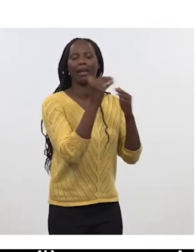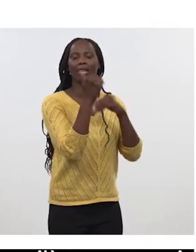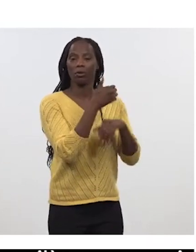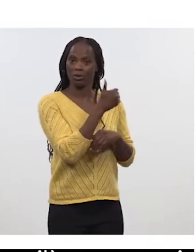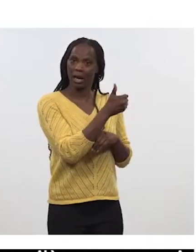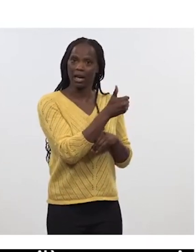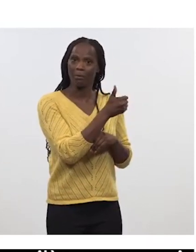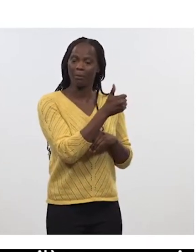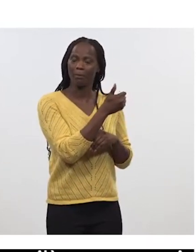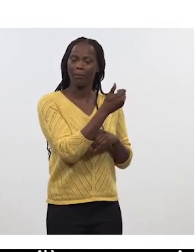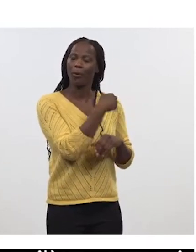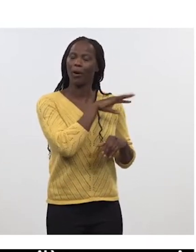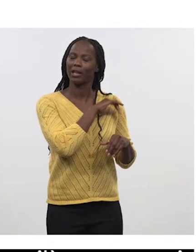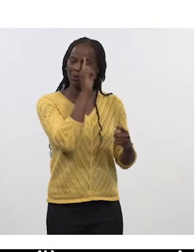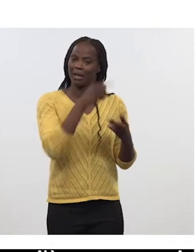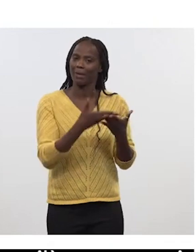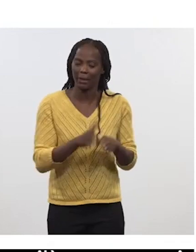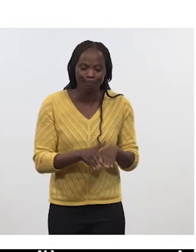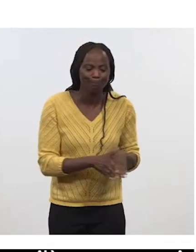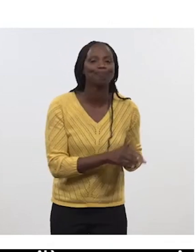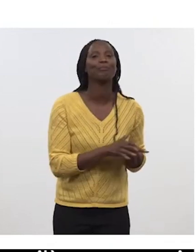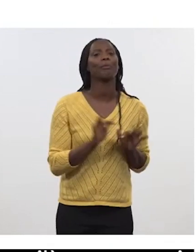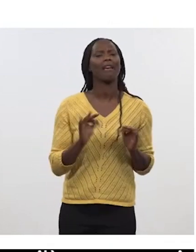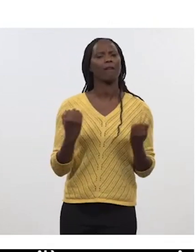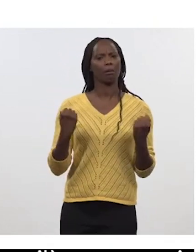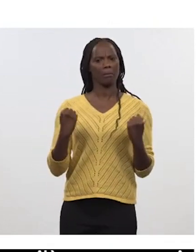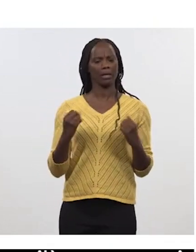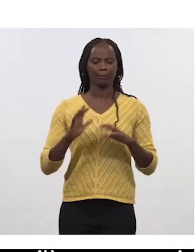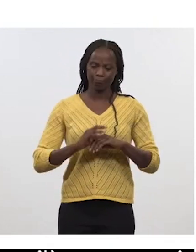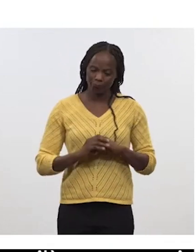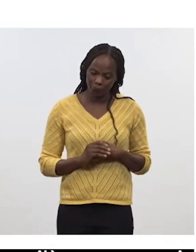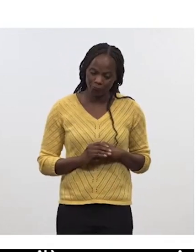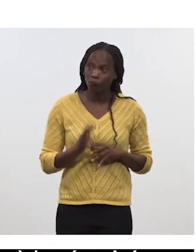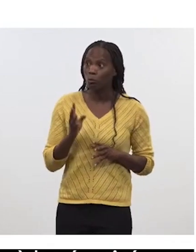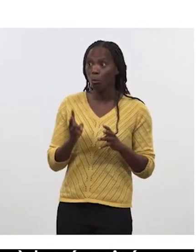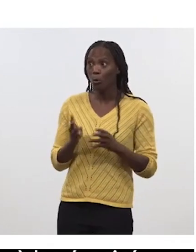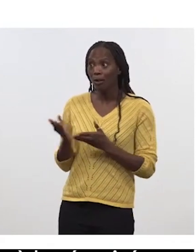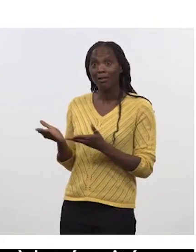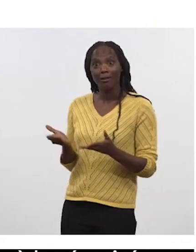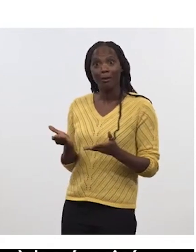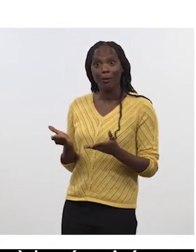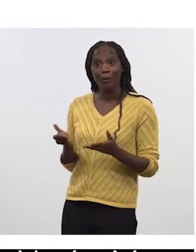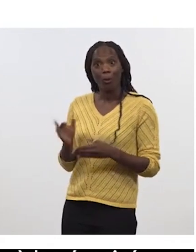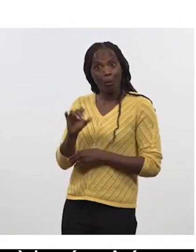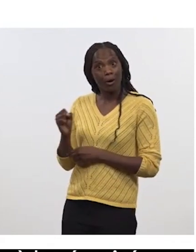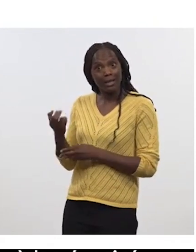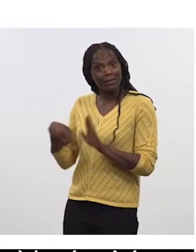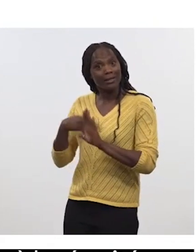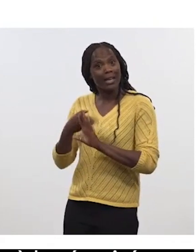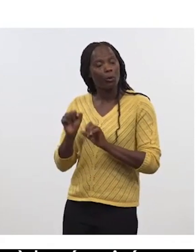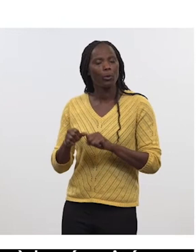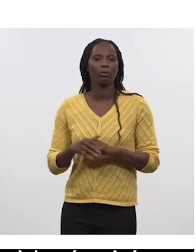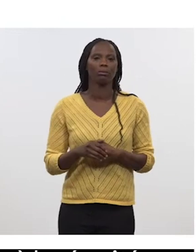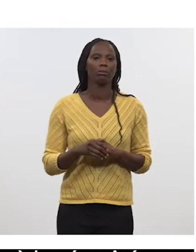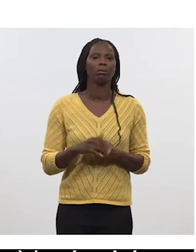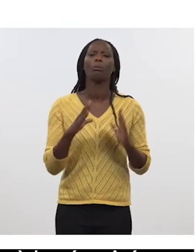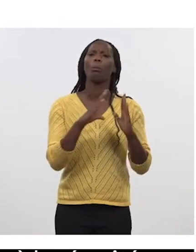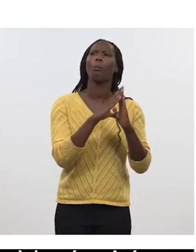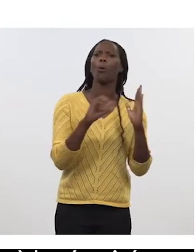Sur les piliers, d'un mot sur les piliers, beaucoup de choses sont... Mais je laisse peut-être Boris le faire. Le SCAF est un bon modèle.